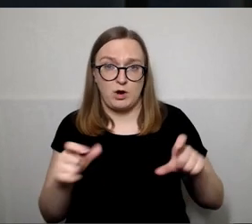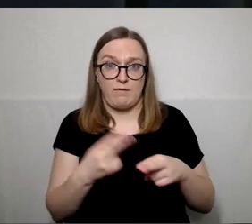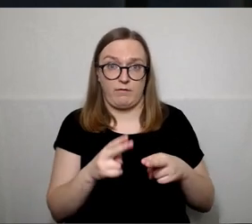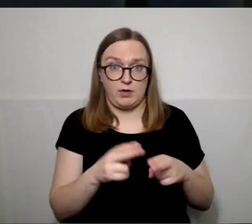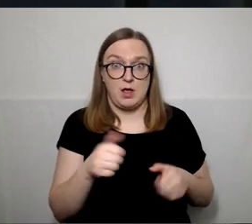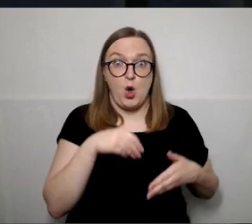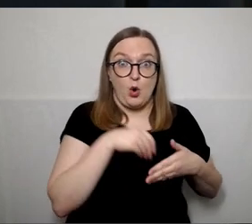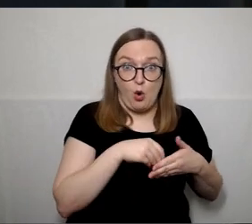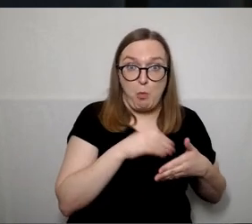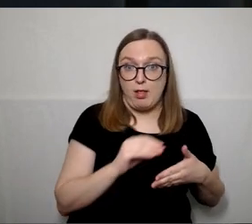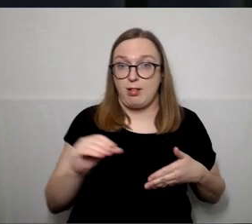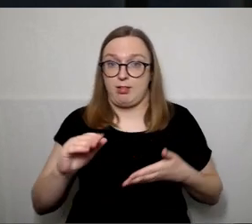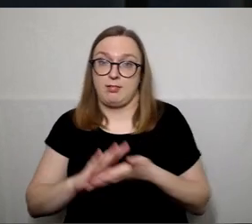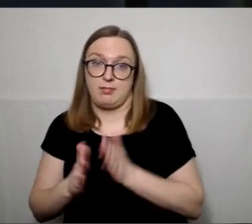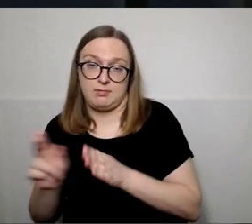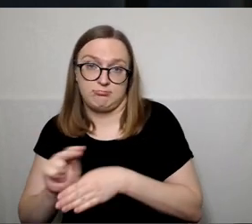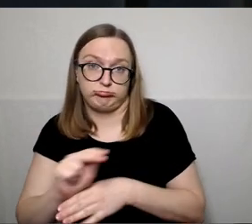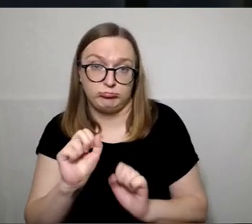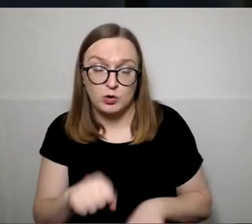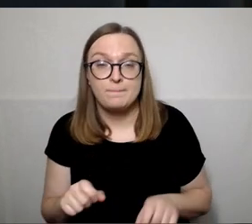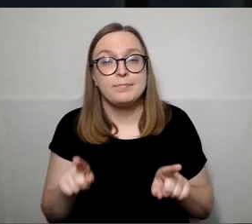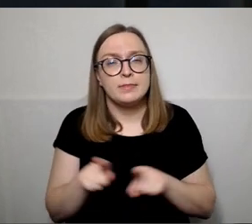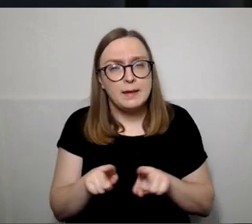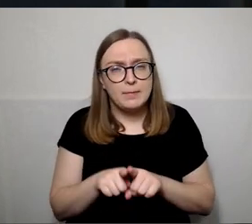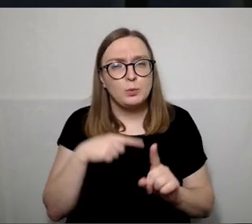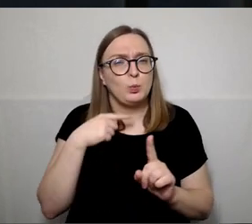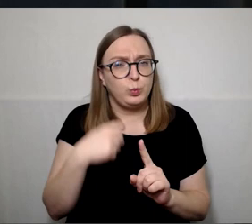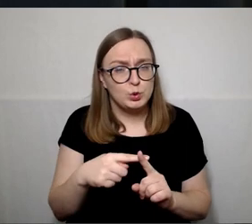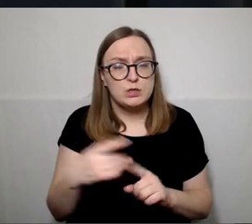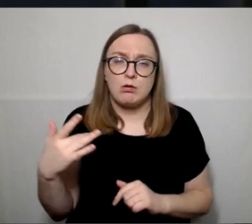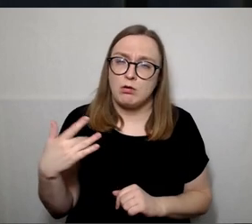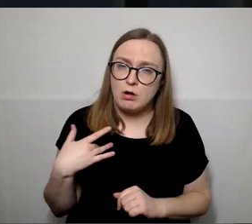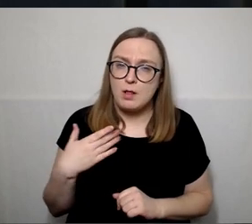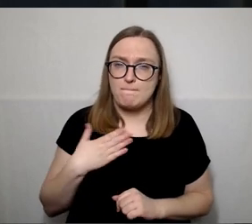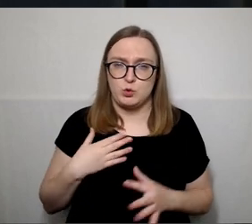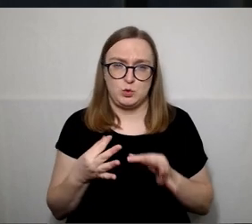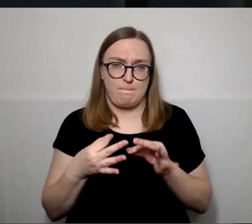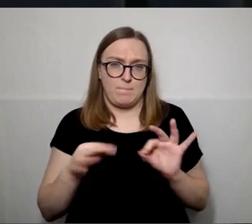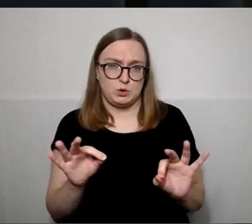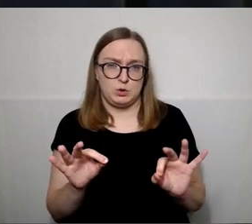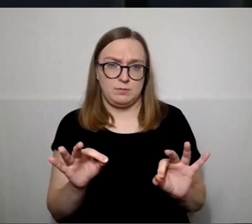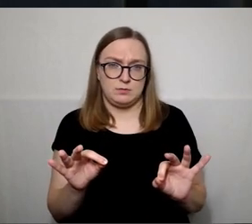lišas ir panaudoti. Bet to galbūt mūsų siūlymas būtų...